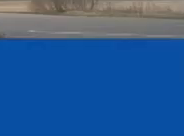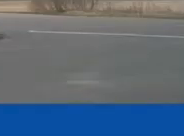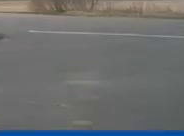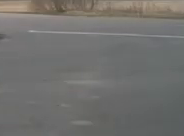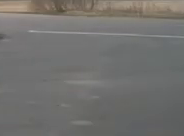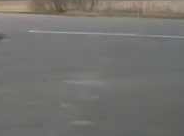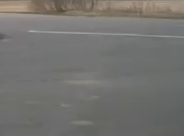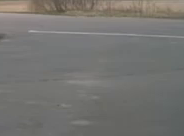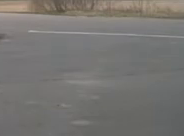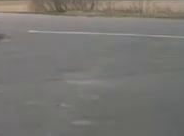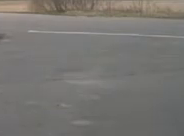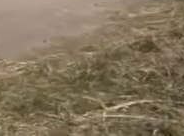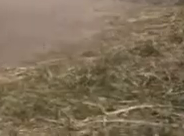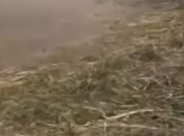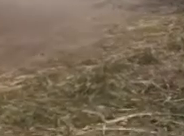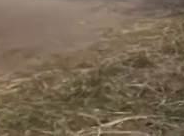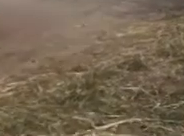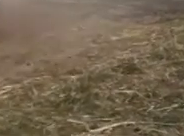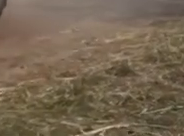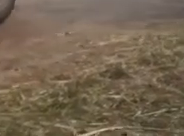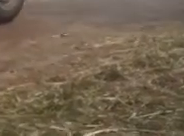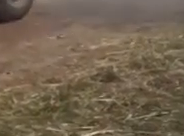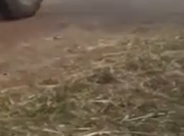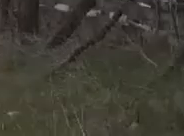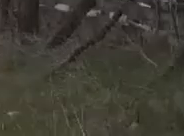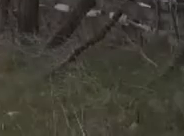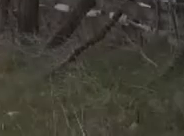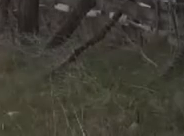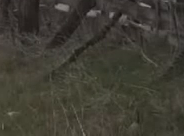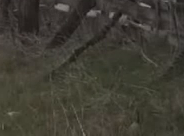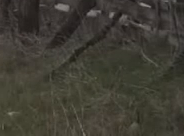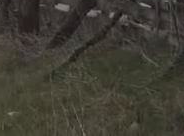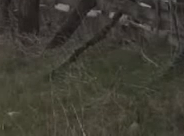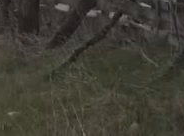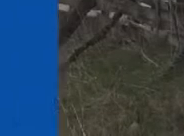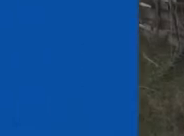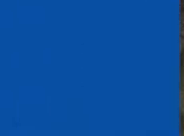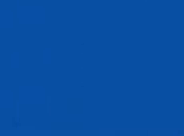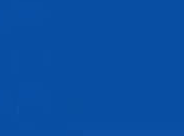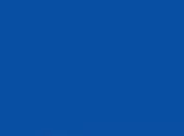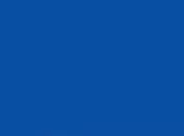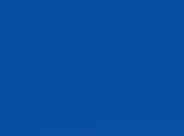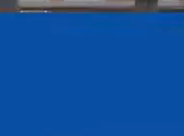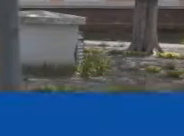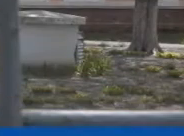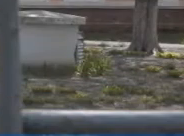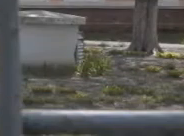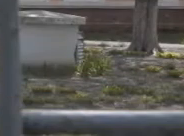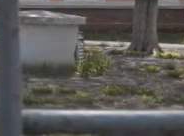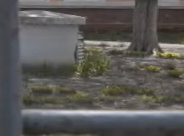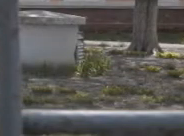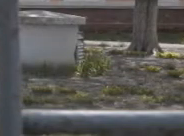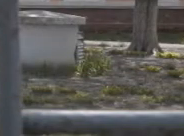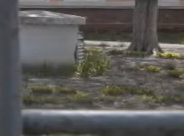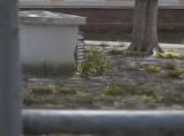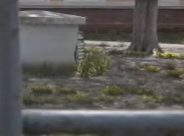У селищі Михайло-Коцюбинське дезінфікують вулиці. Тут у місцевого жителя виявили коронавірус. Дві